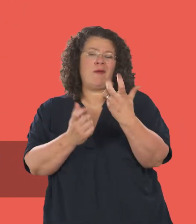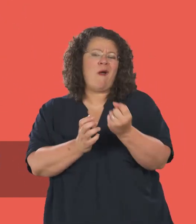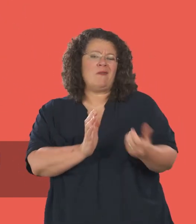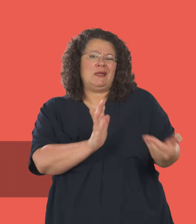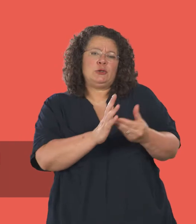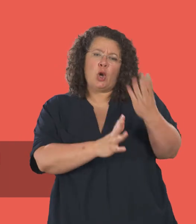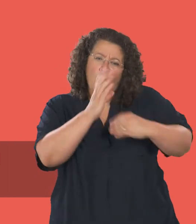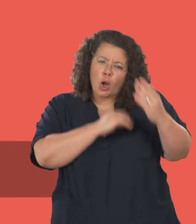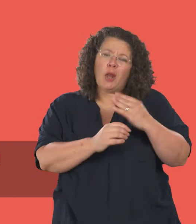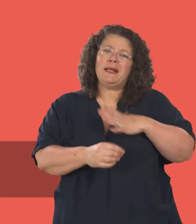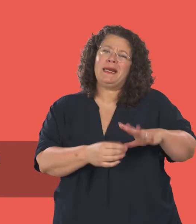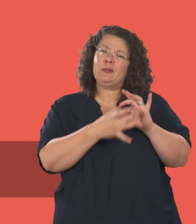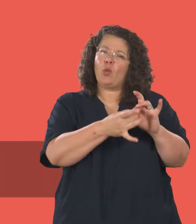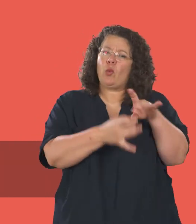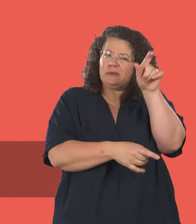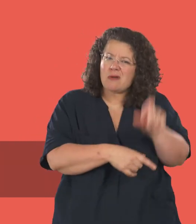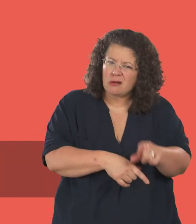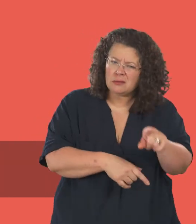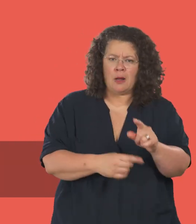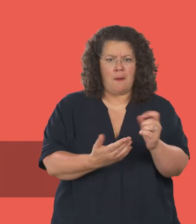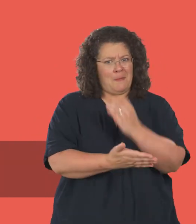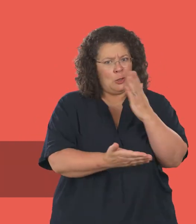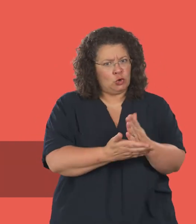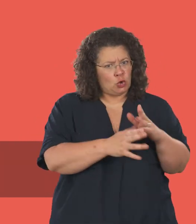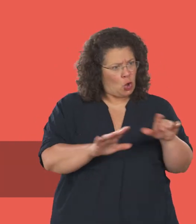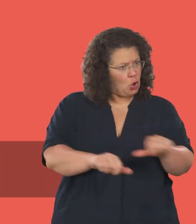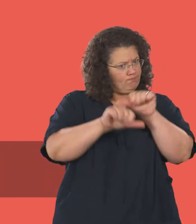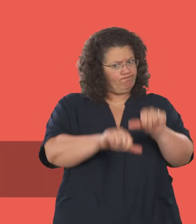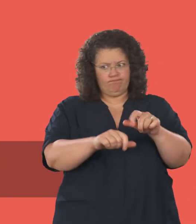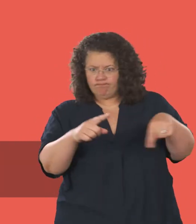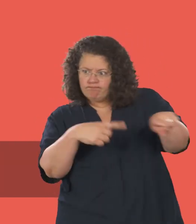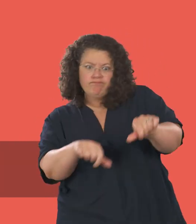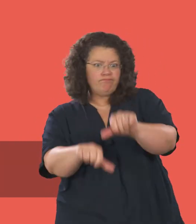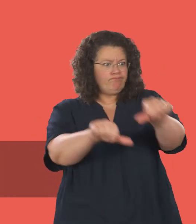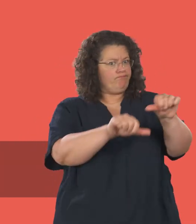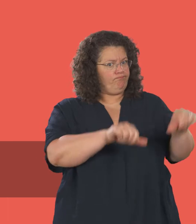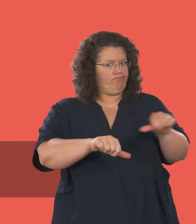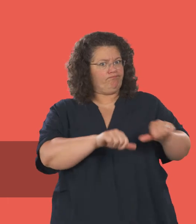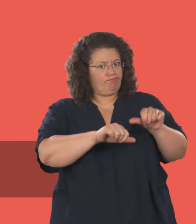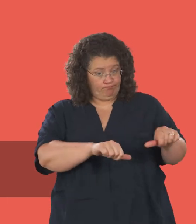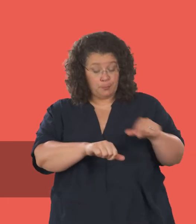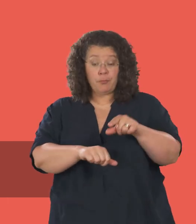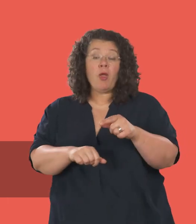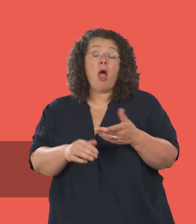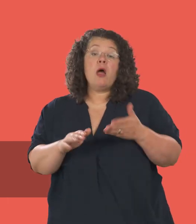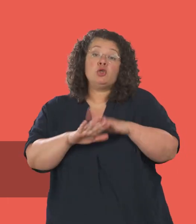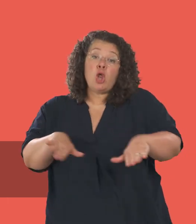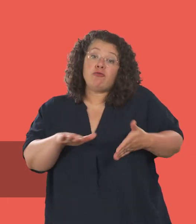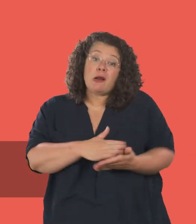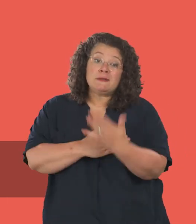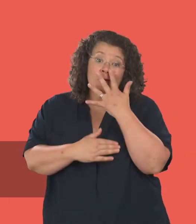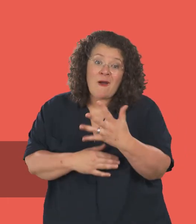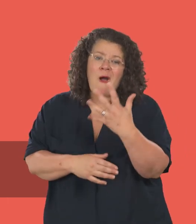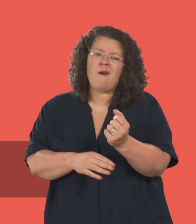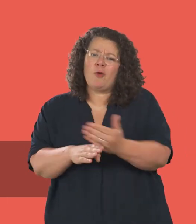gydlynydd anghenion dysgu ychwanegol a bydd yn sicrhau bod darpariaeth dysgu ychwanegol ar waith. Bydd prif swyddog anghenion